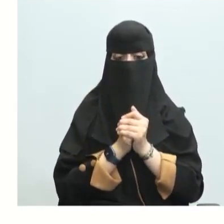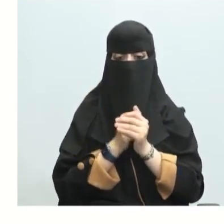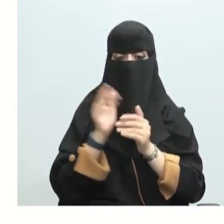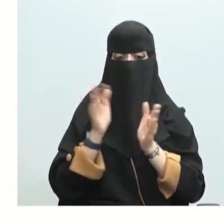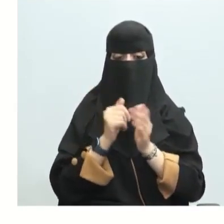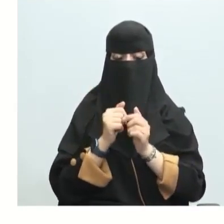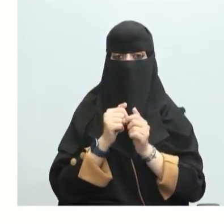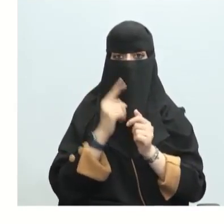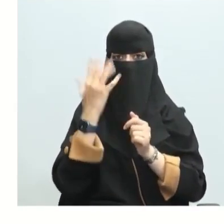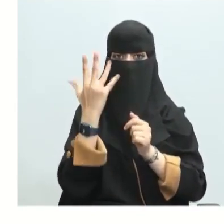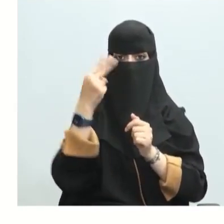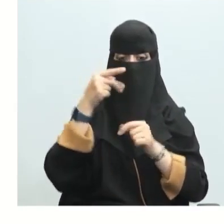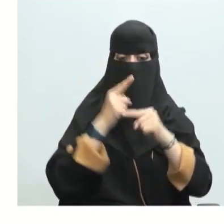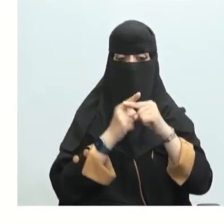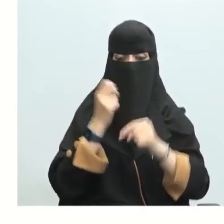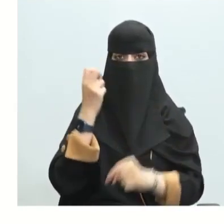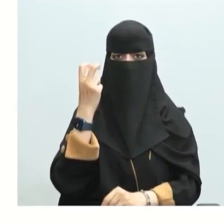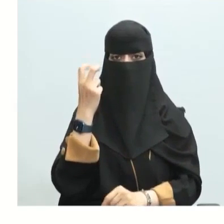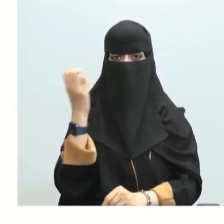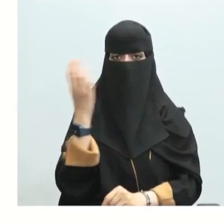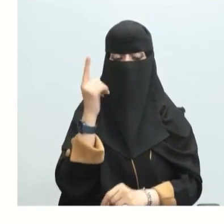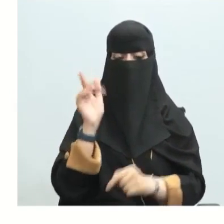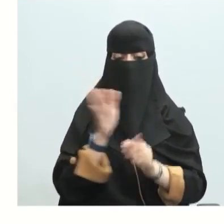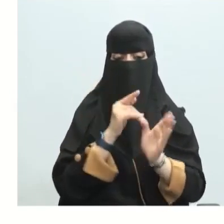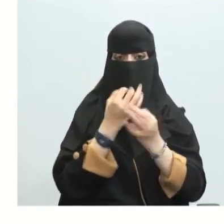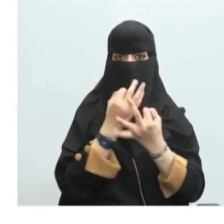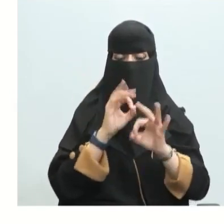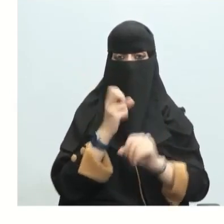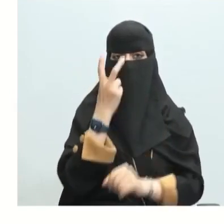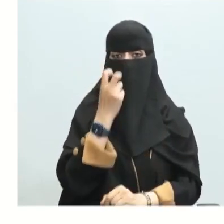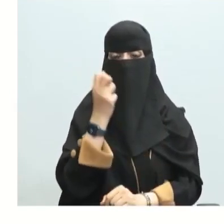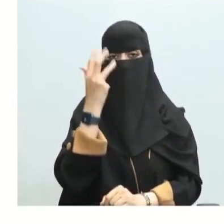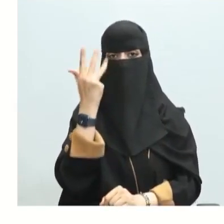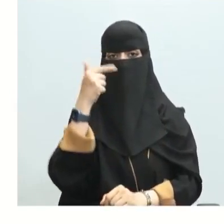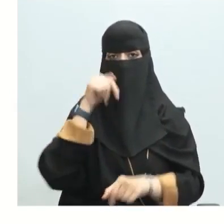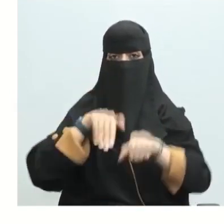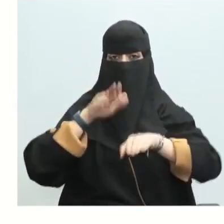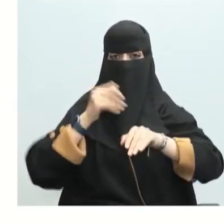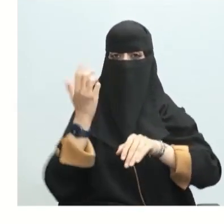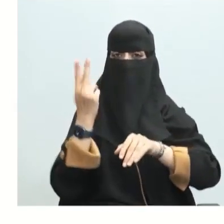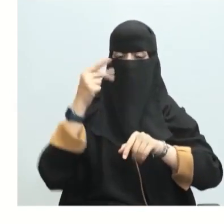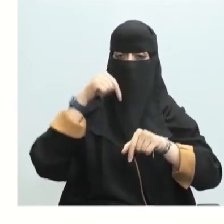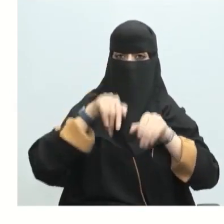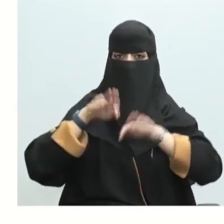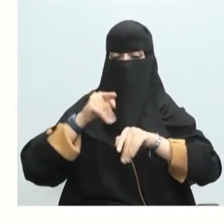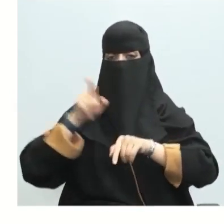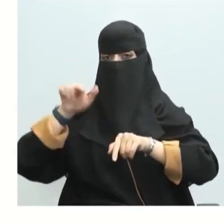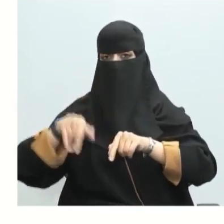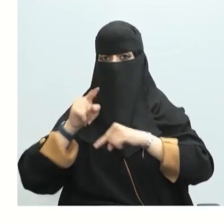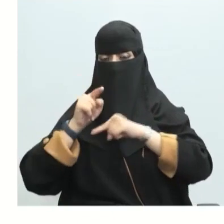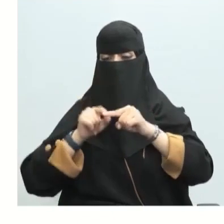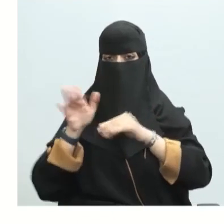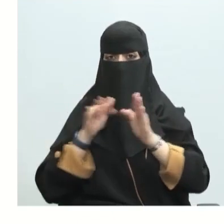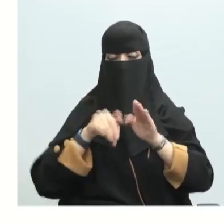سيعطيني 298 كالبن إذن هي تعادلها 25 درجة سيلولوزية أو تسمى مئوية